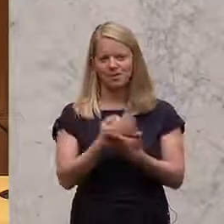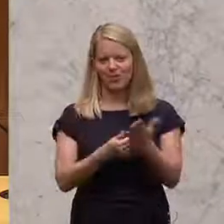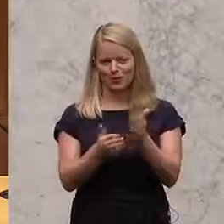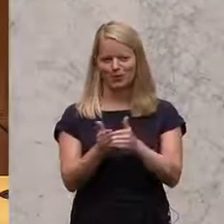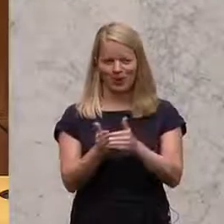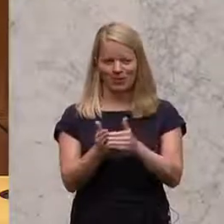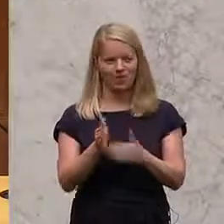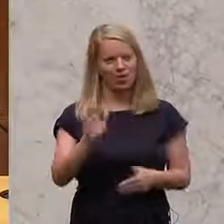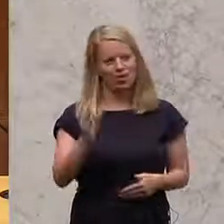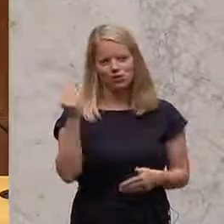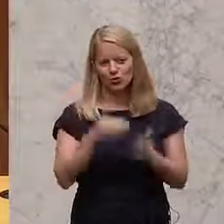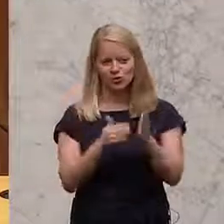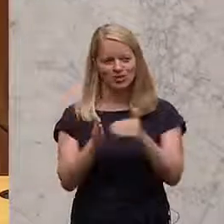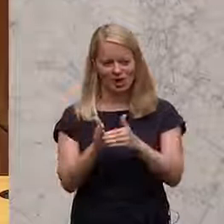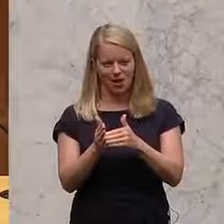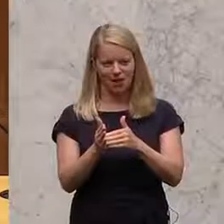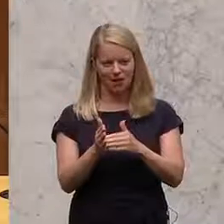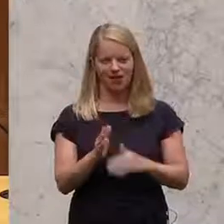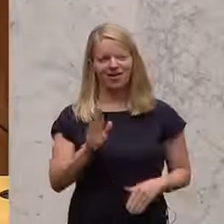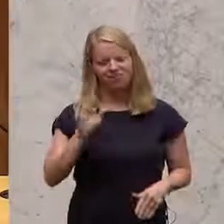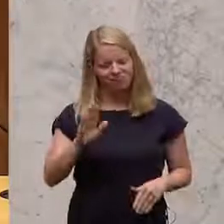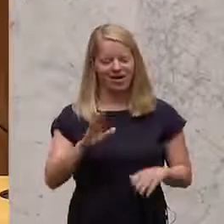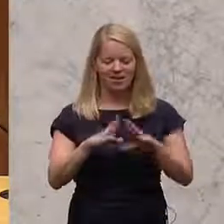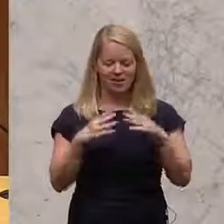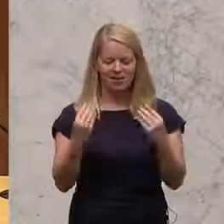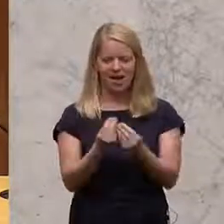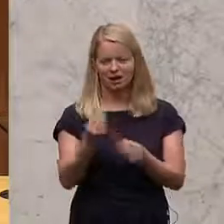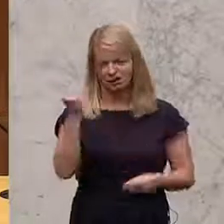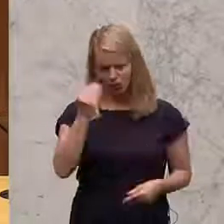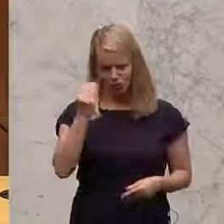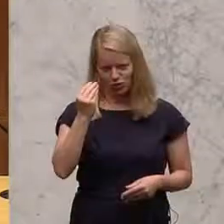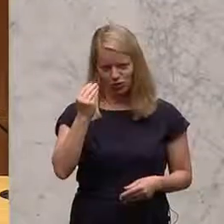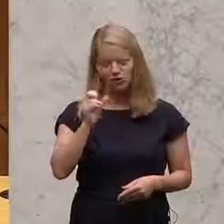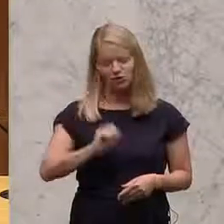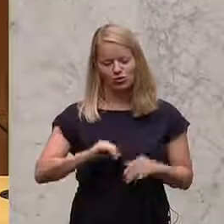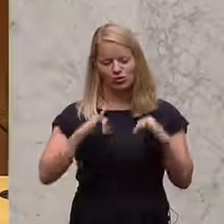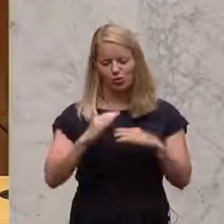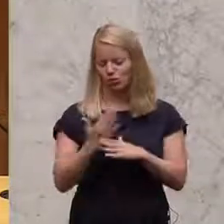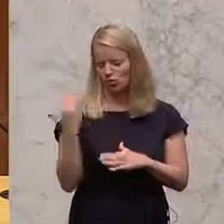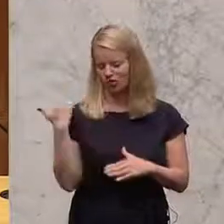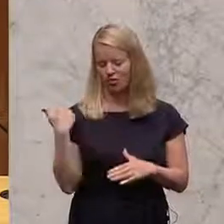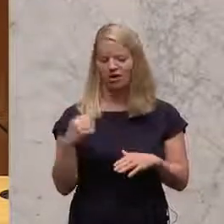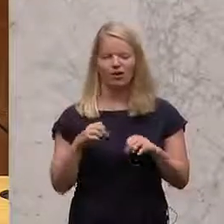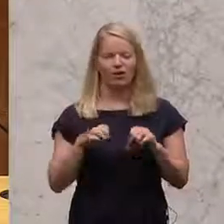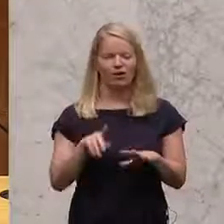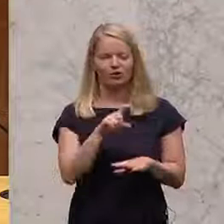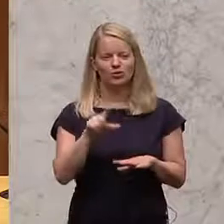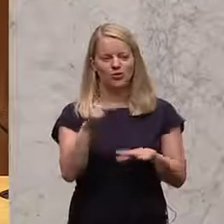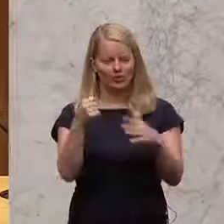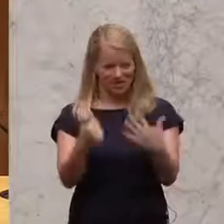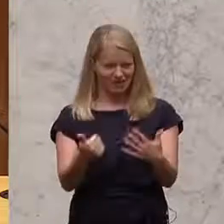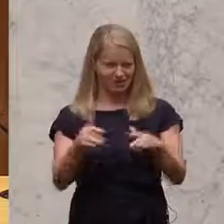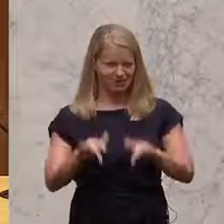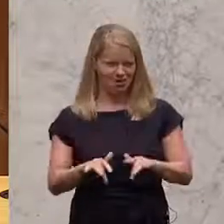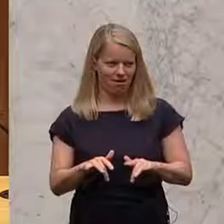Es ist ihr Schulsystem. Es ist ihre gemeinsame Schule, die es in Südtirol seit 1962 gibt. Und es ist